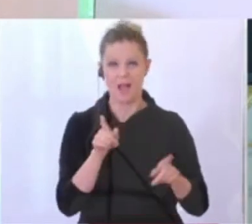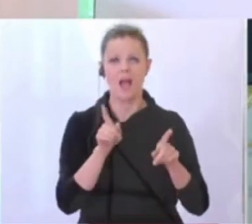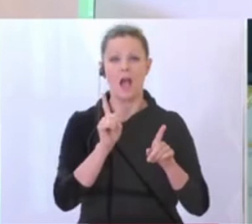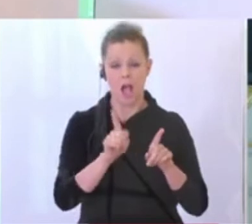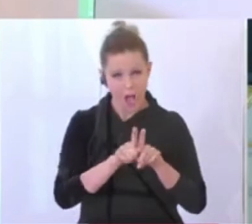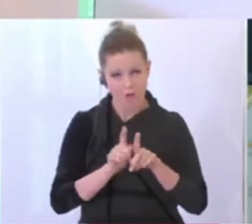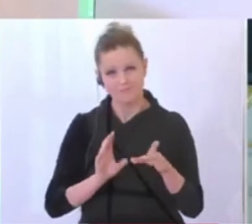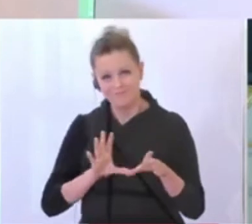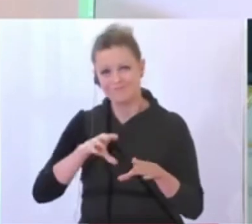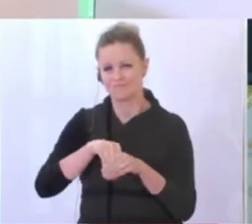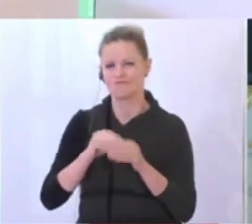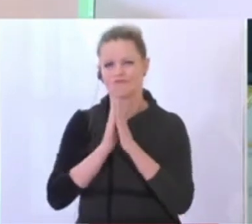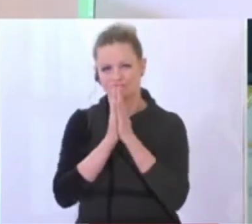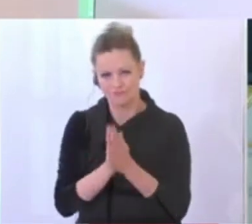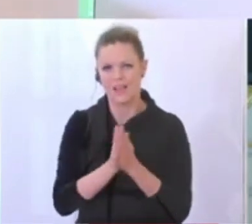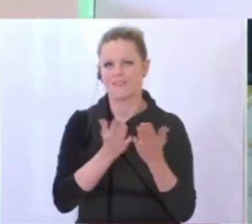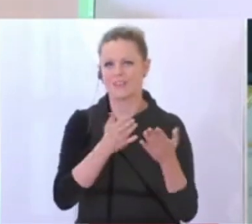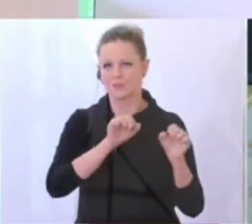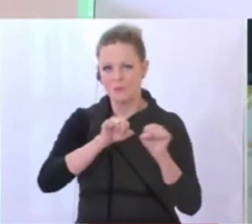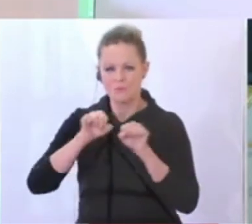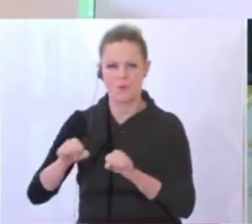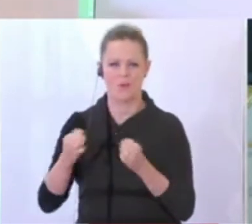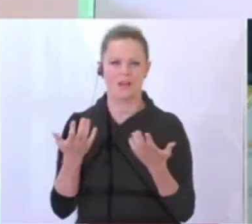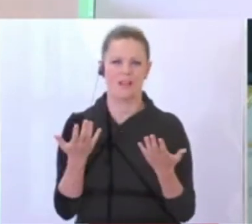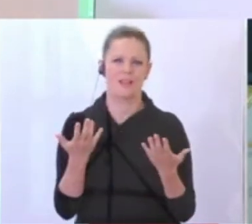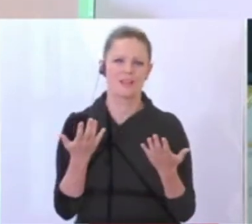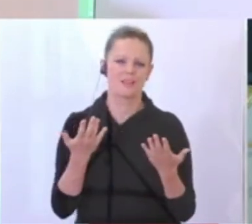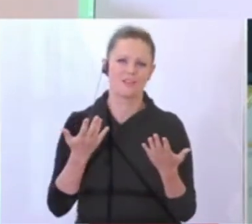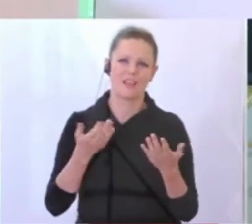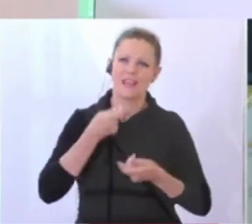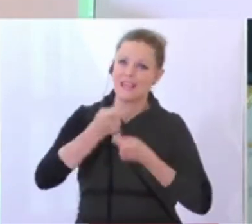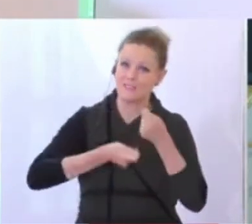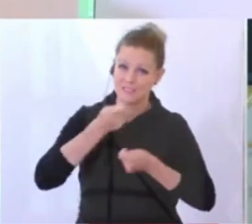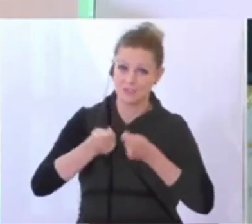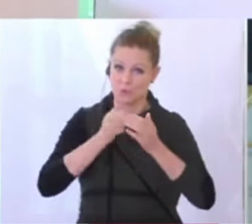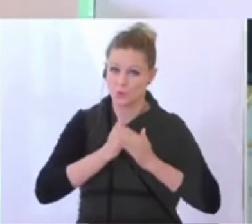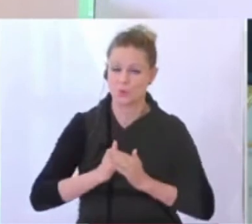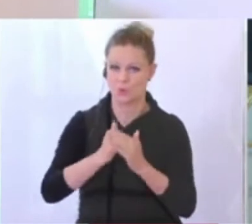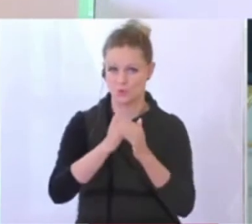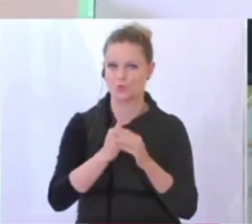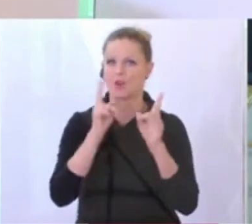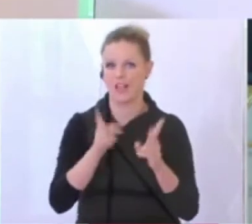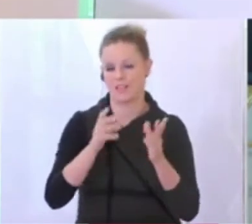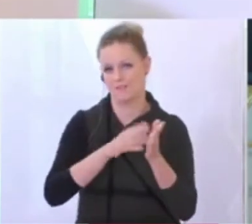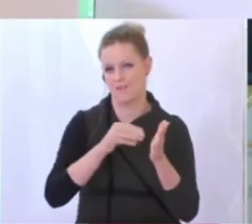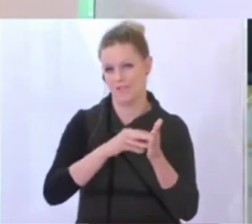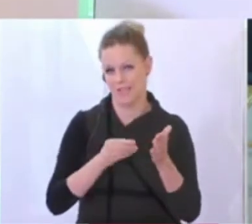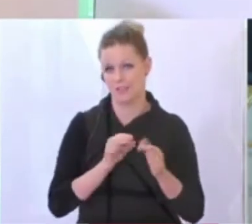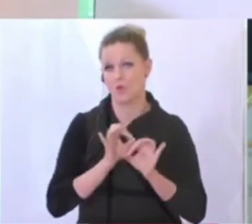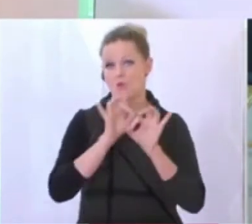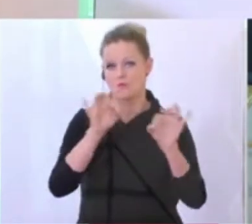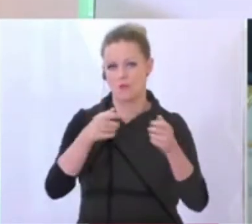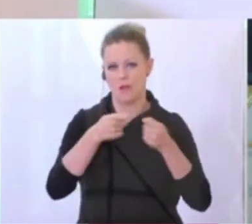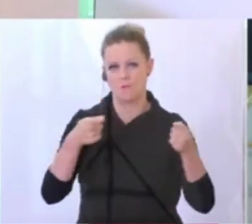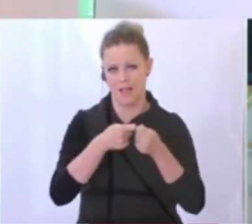auch darüber nachzudenken, welche Möglichkeiten es geben kann, diese Investitionsunterstützung auch zu verwenden für